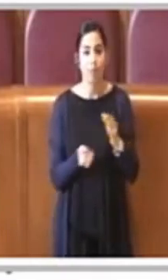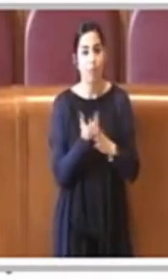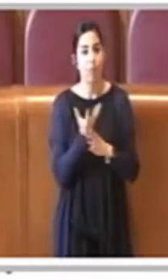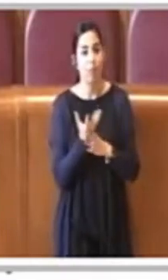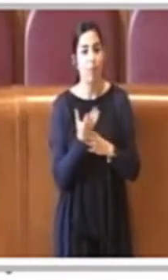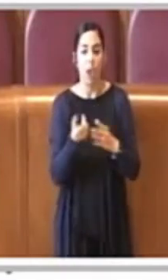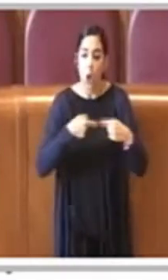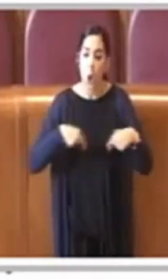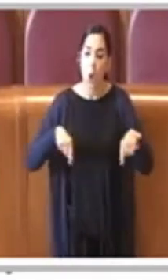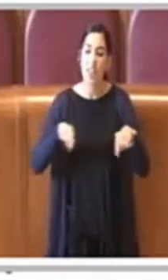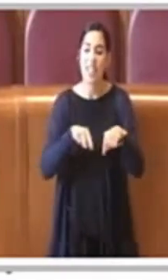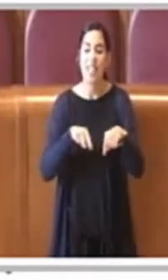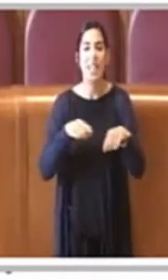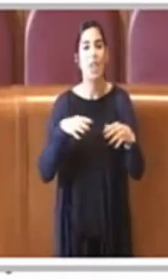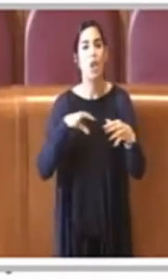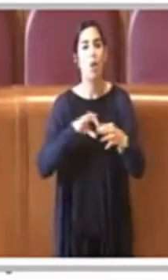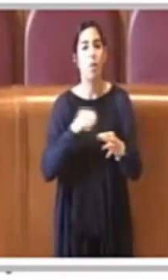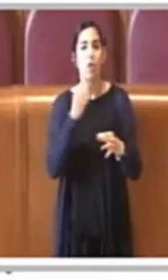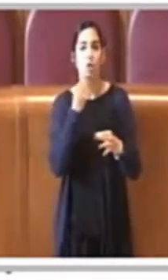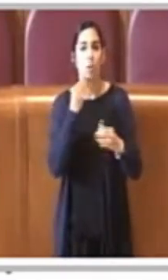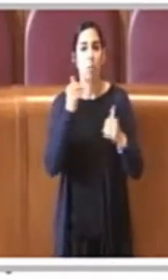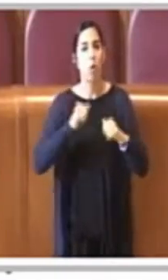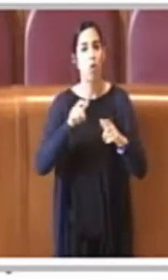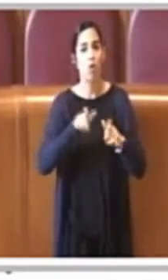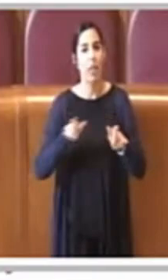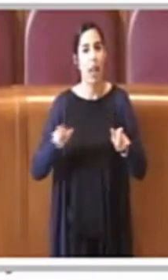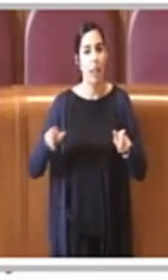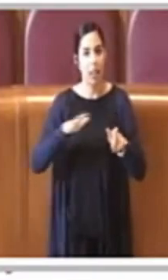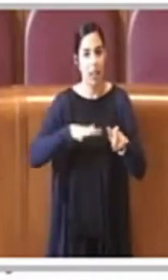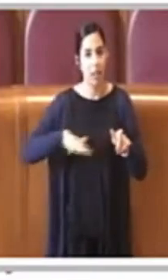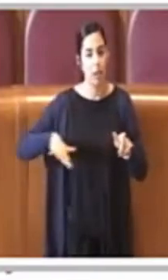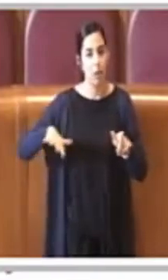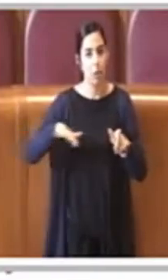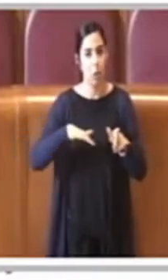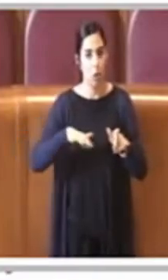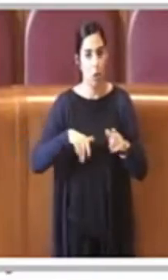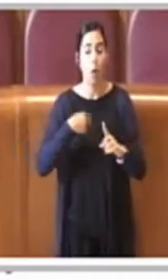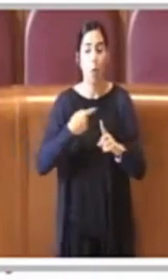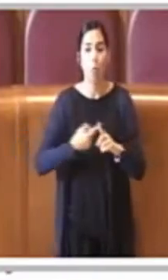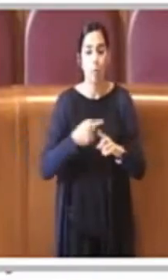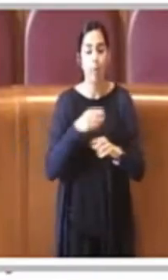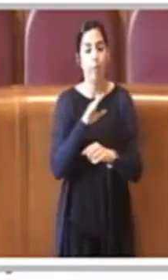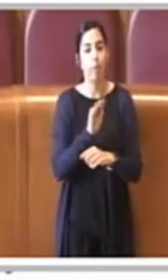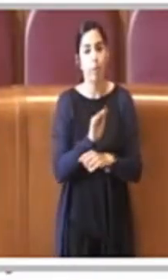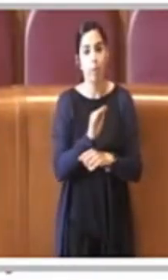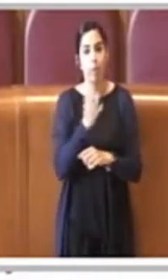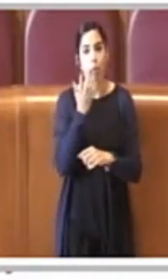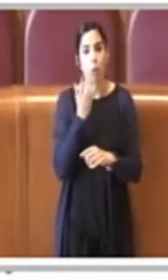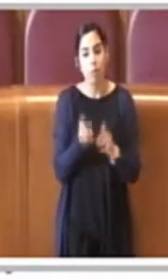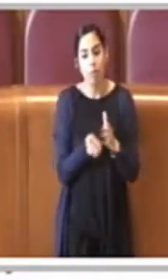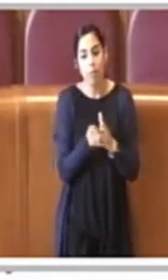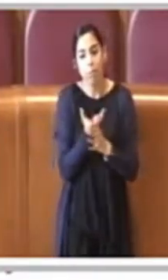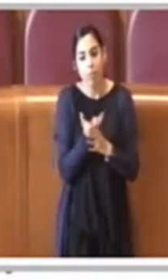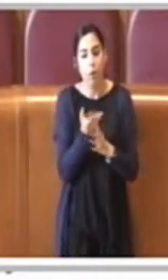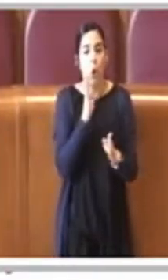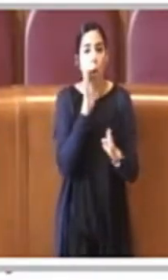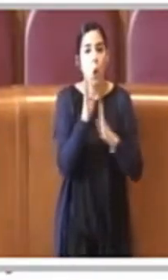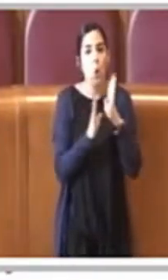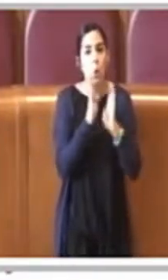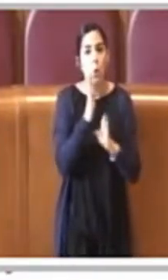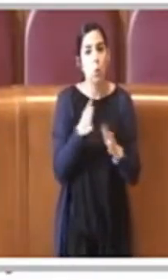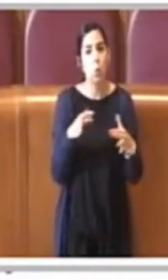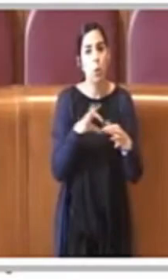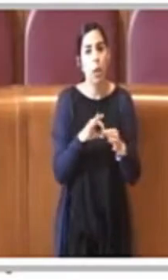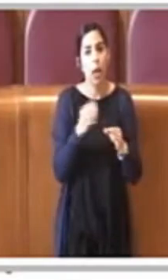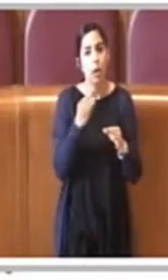cibo cittadino o comunque anche si richiede appunto di costituire una consulta del cibo